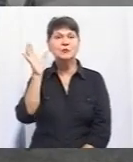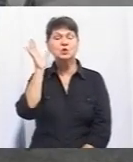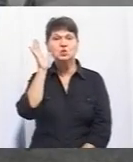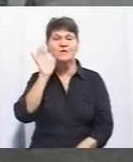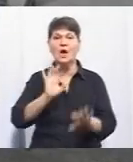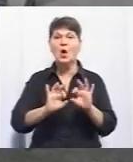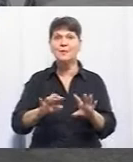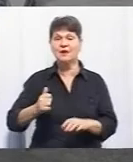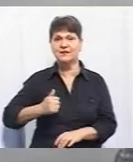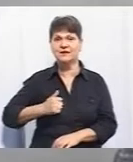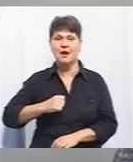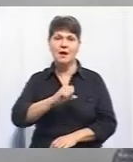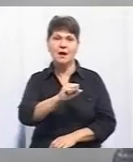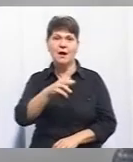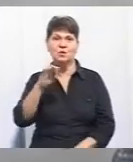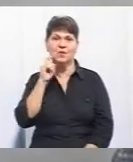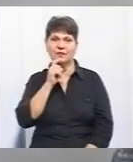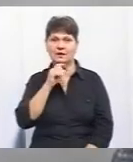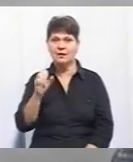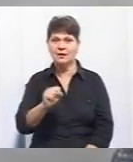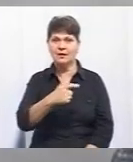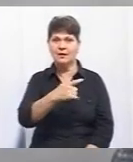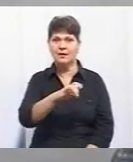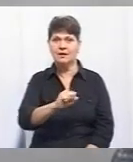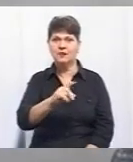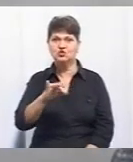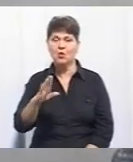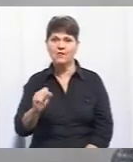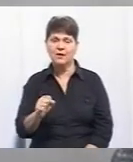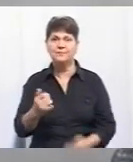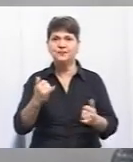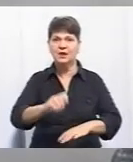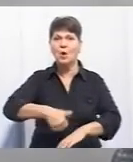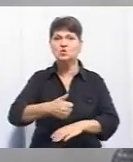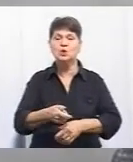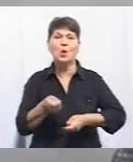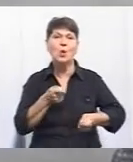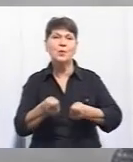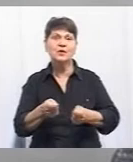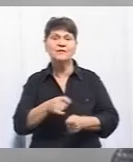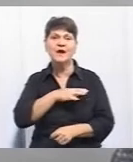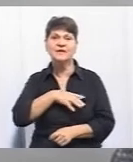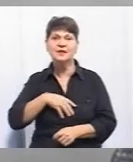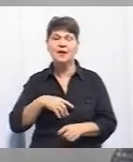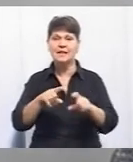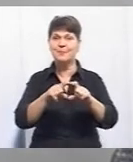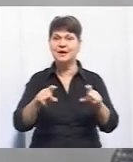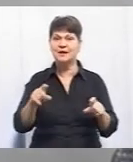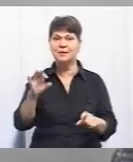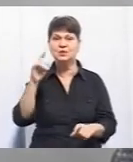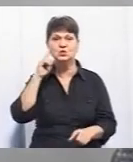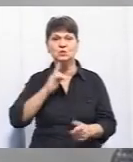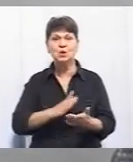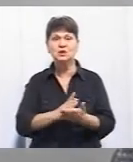військовослужбовця, ветерана АТО з Вінниці Андрія Грачова, який нині очолює управління у справах ветеранів війни Департаменту соціальної